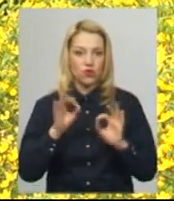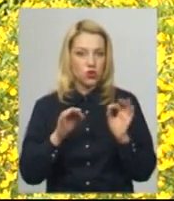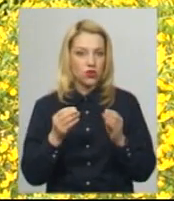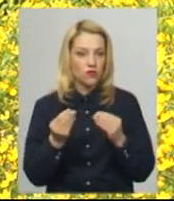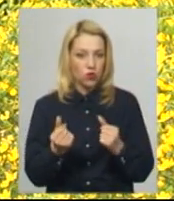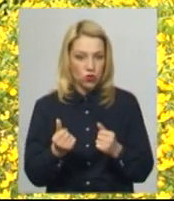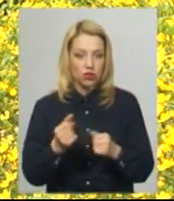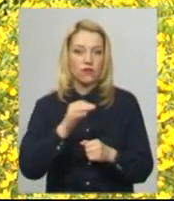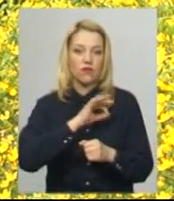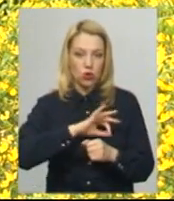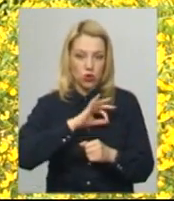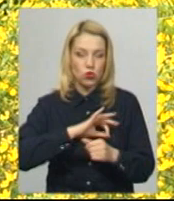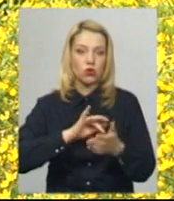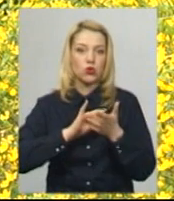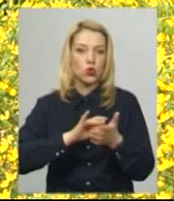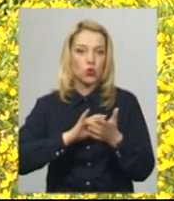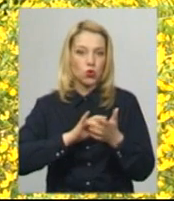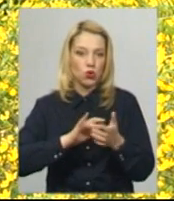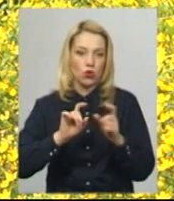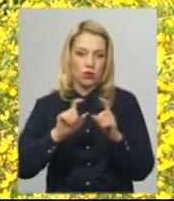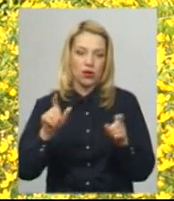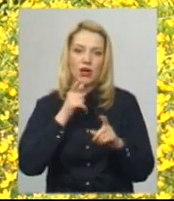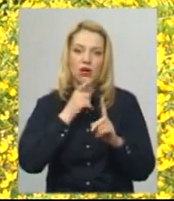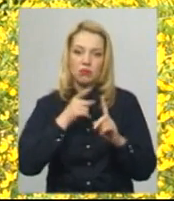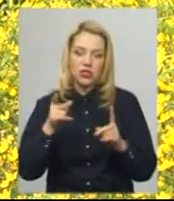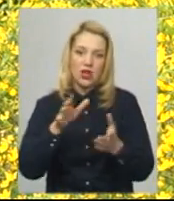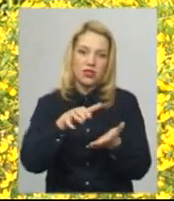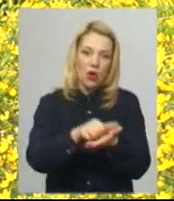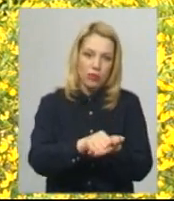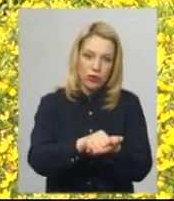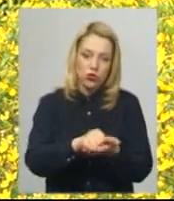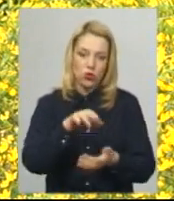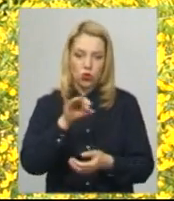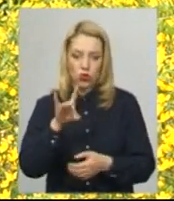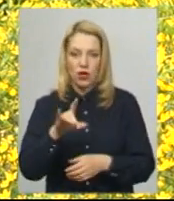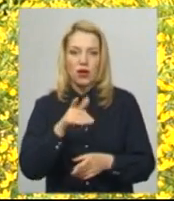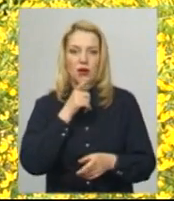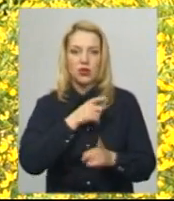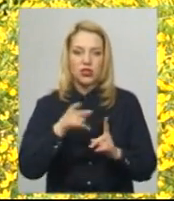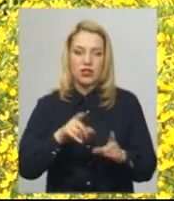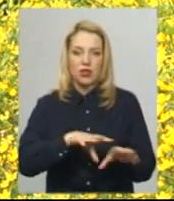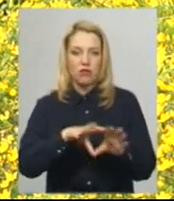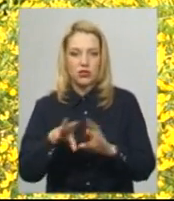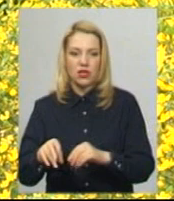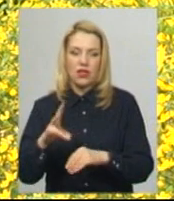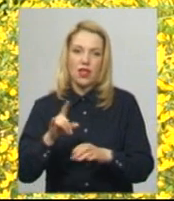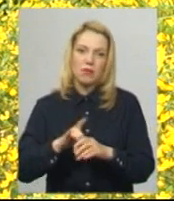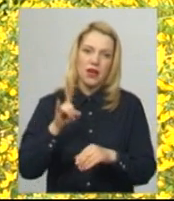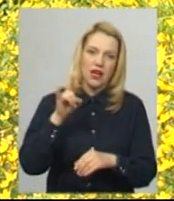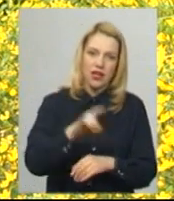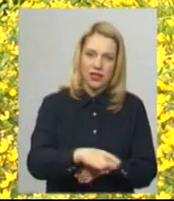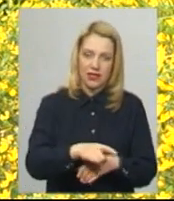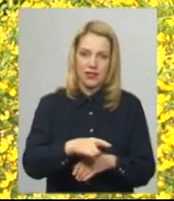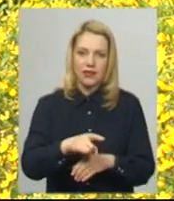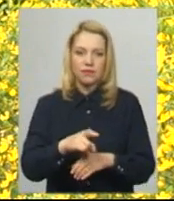використовують туроператори під час бронювання тури на поселення, на переліт, на